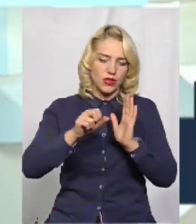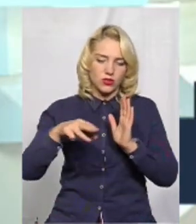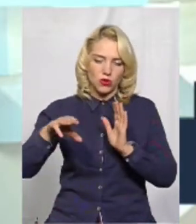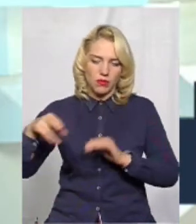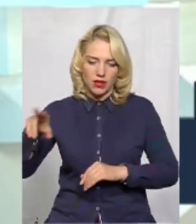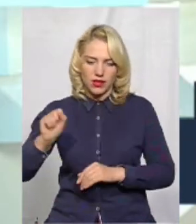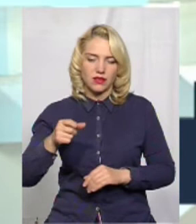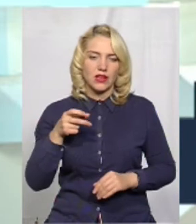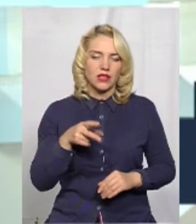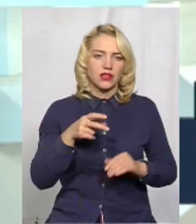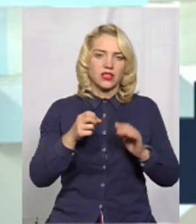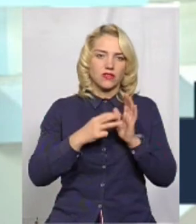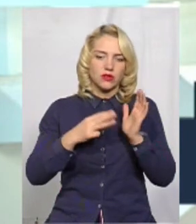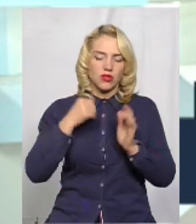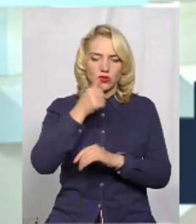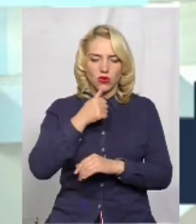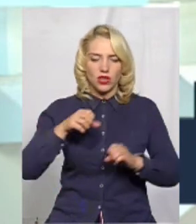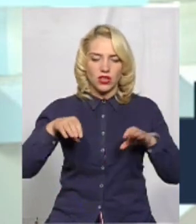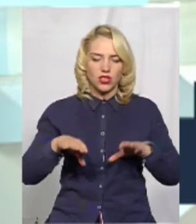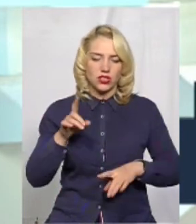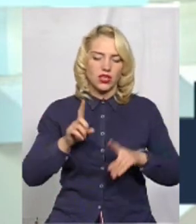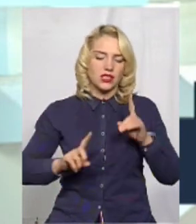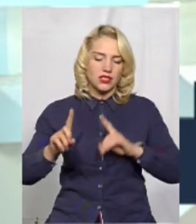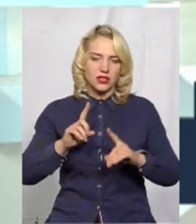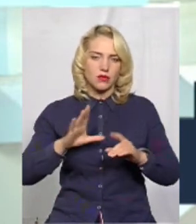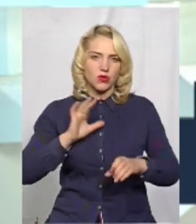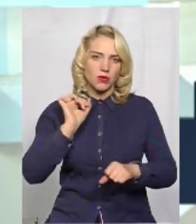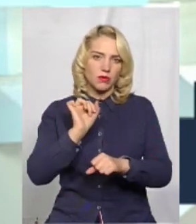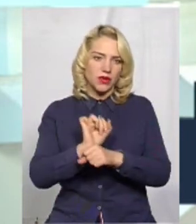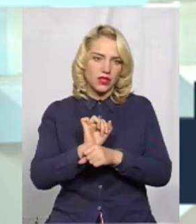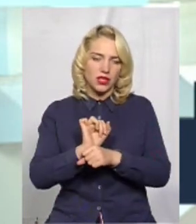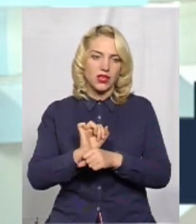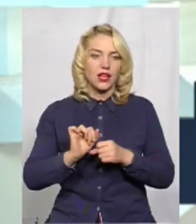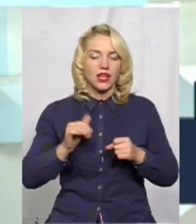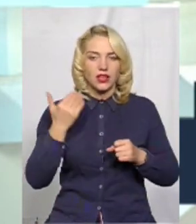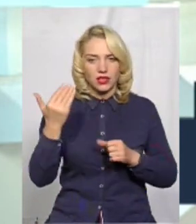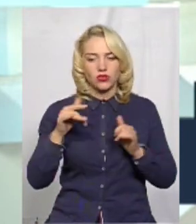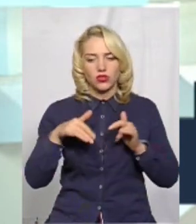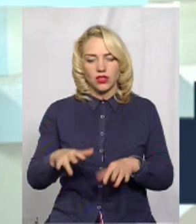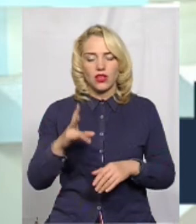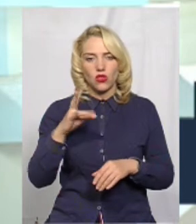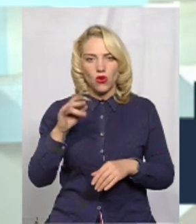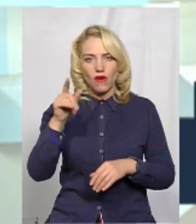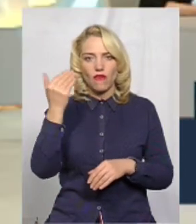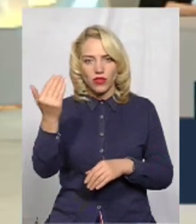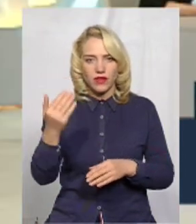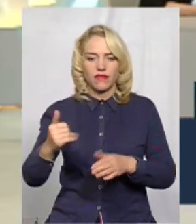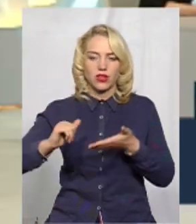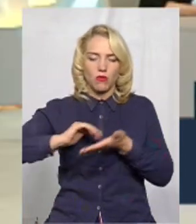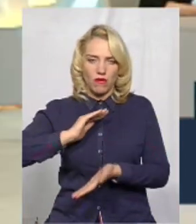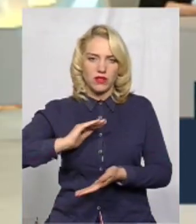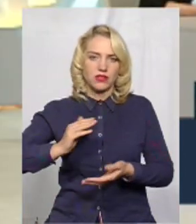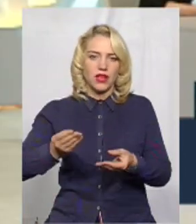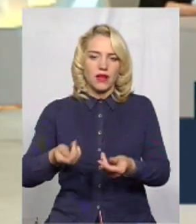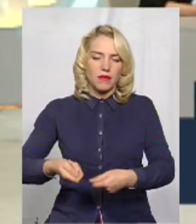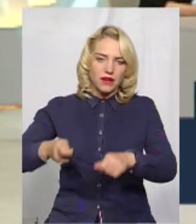рішенням сесії такий договір було припинено діяльність, але енергоінвест не відмовився передавати майно. От саме з